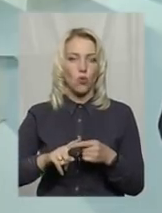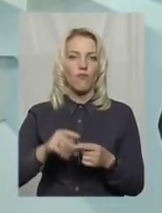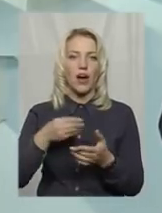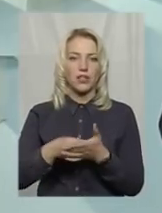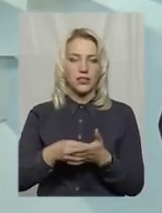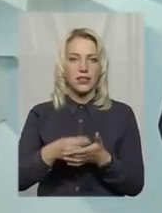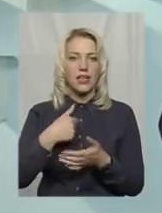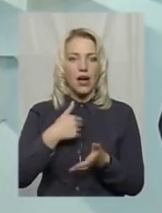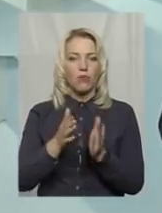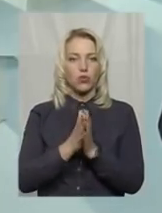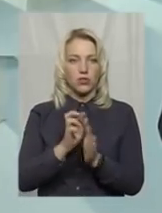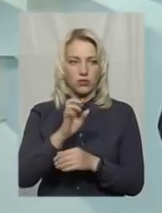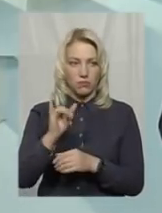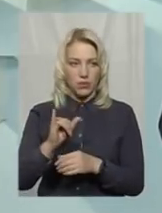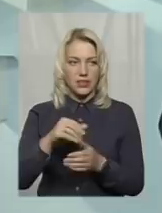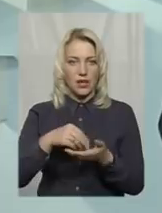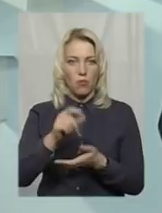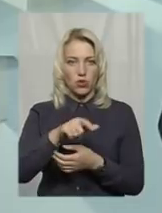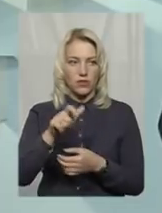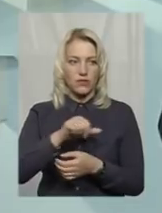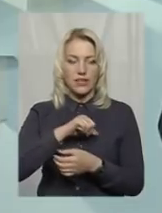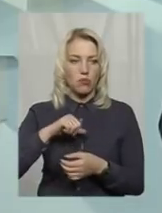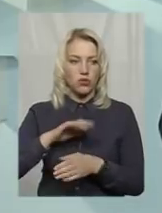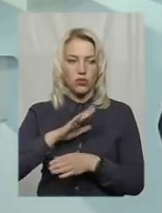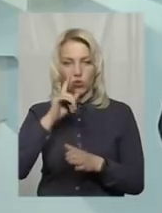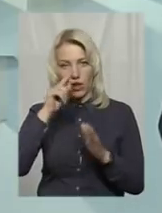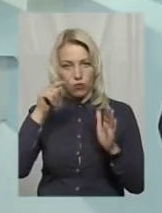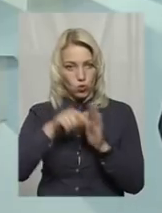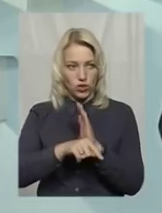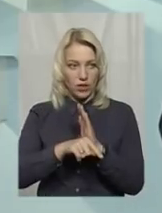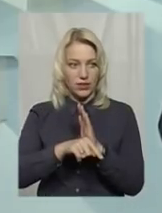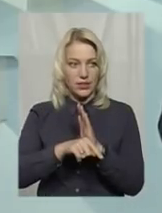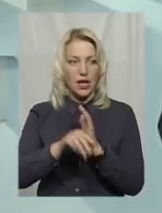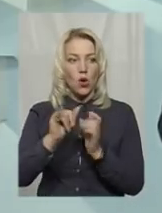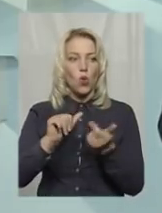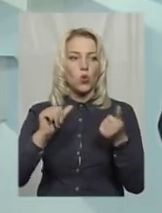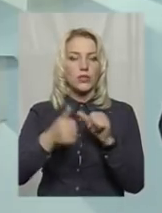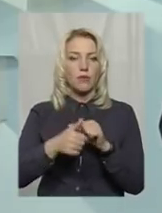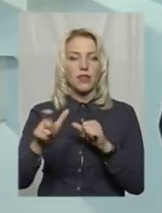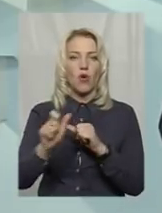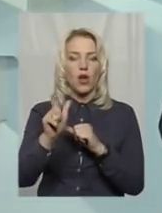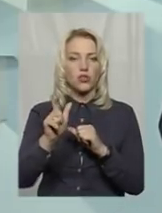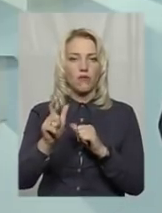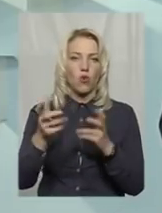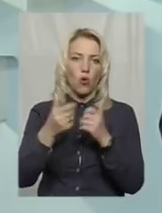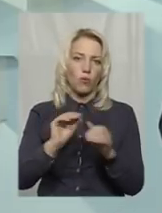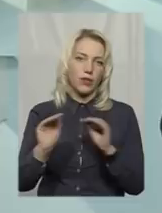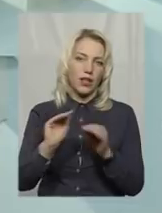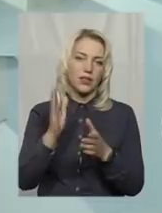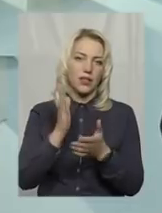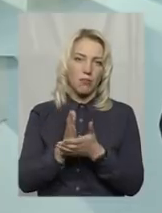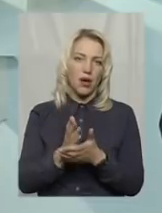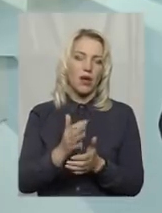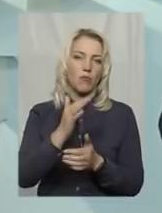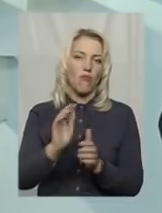я просив би споживачів самостійно не втручатись в заміну газового обладнання. Ми маємо ряд випадків,